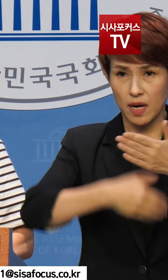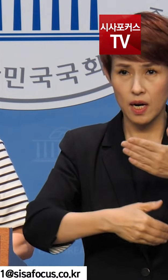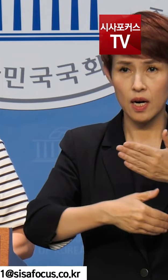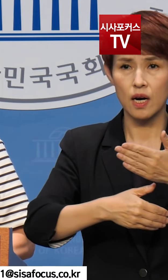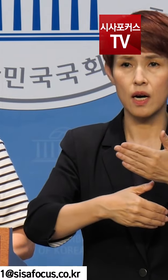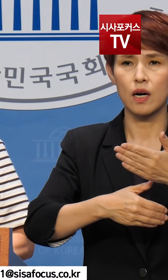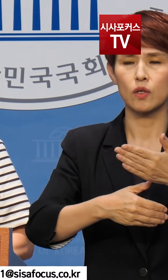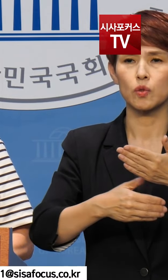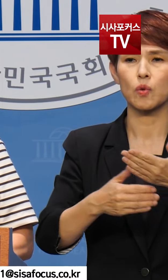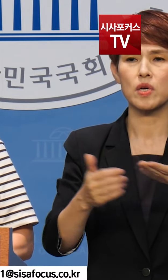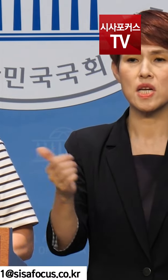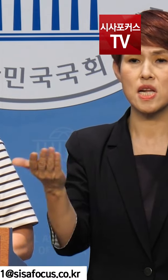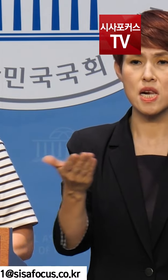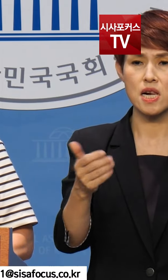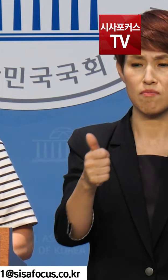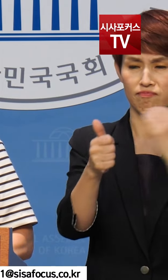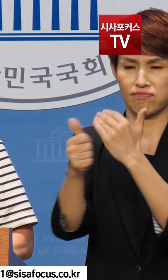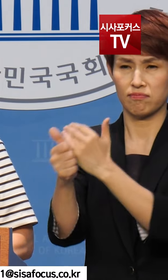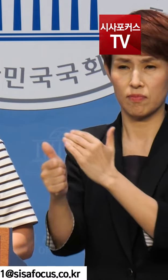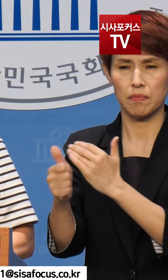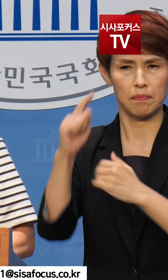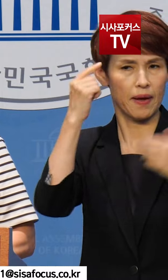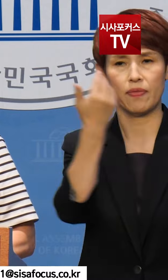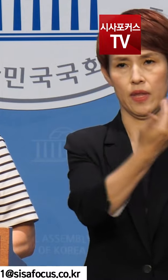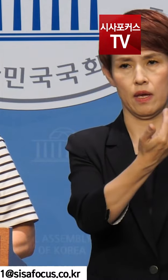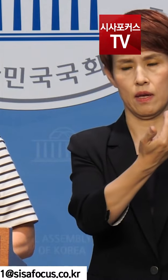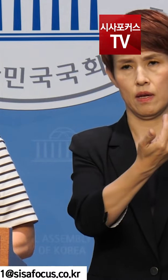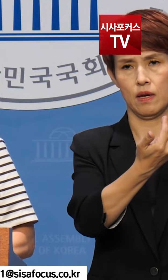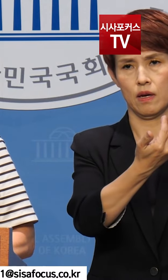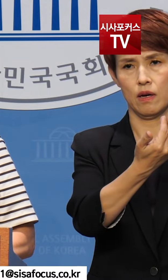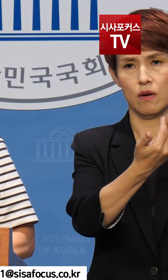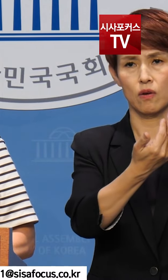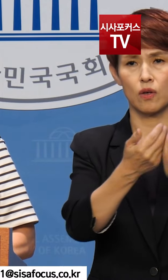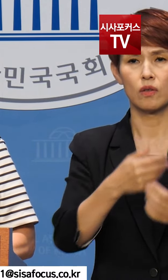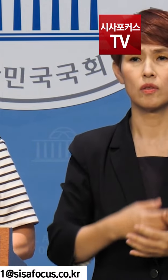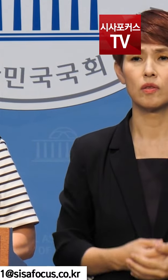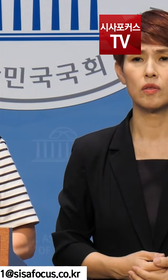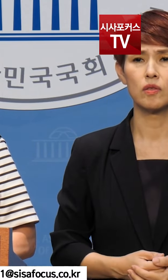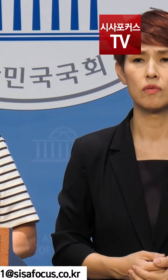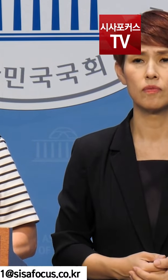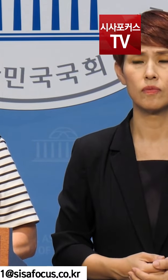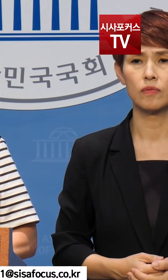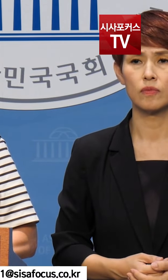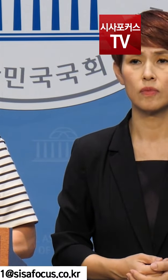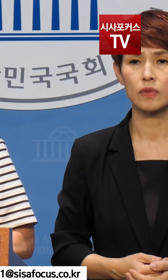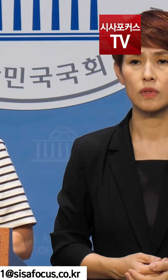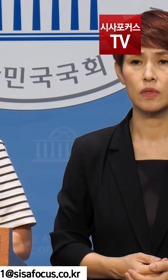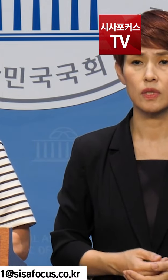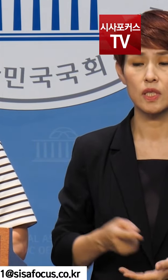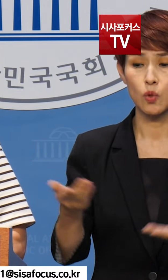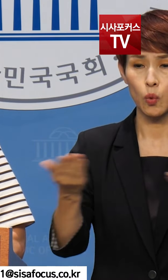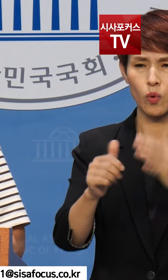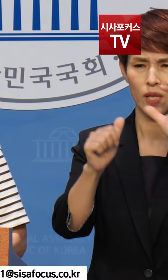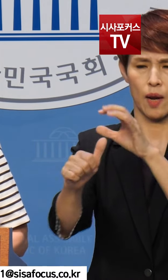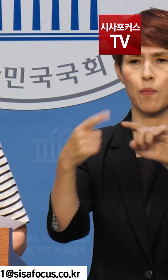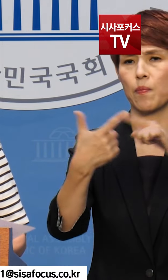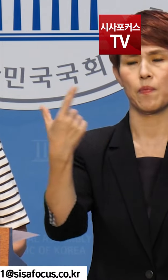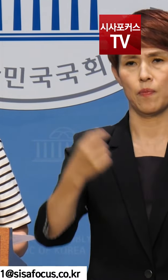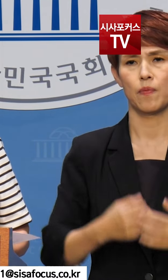앞서서 반대하고 규탄과 전국과학기술 노동조합에 대한 노동탄압입니다.